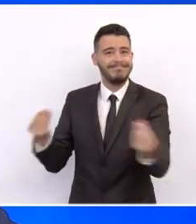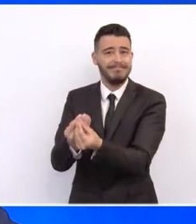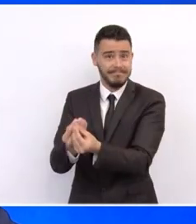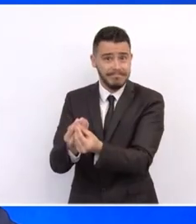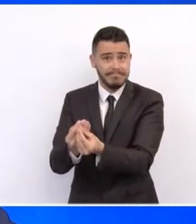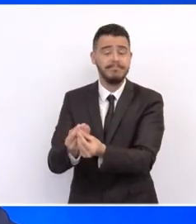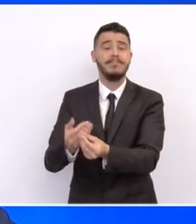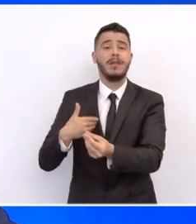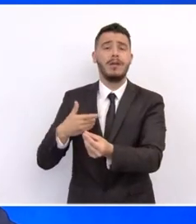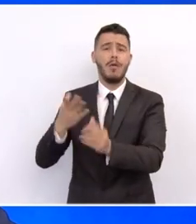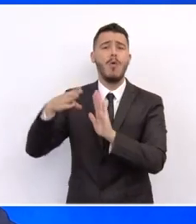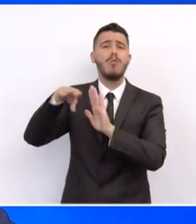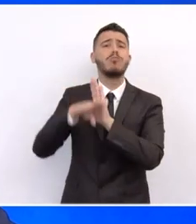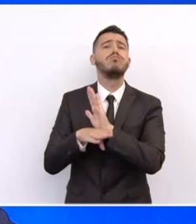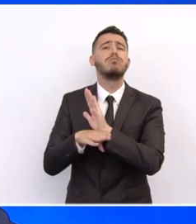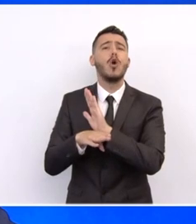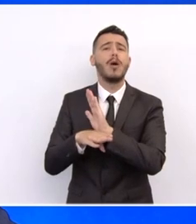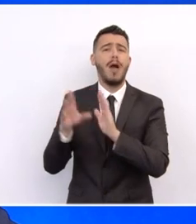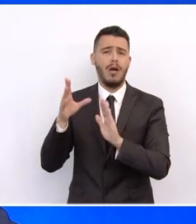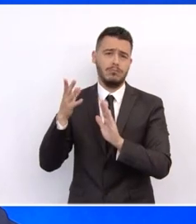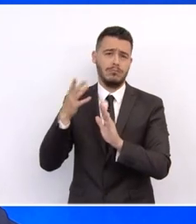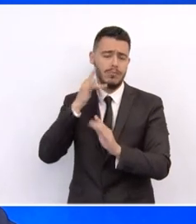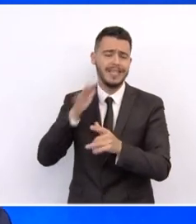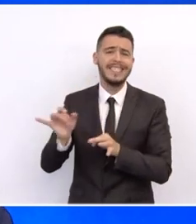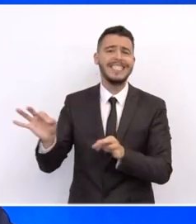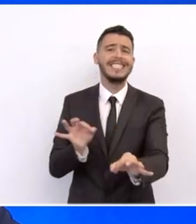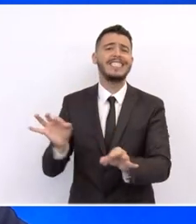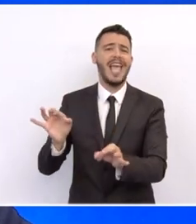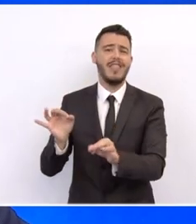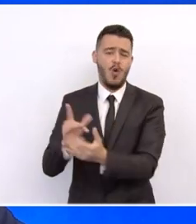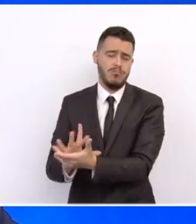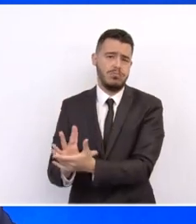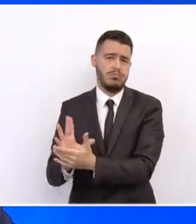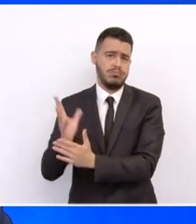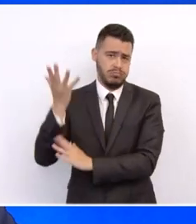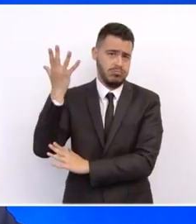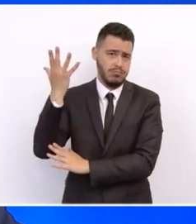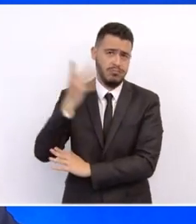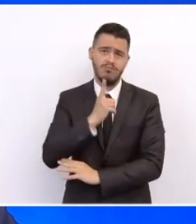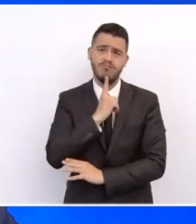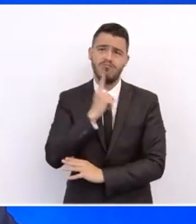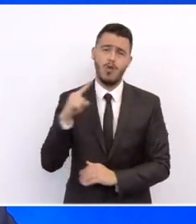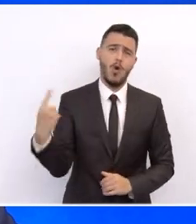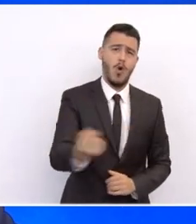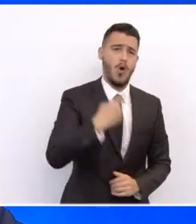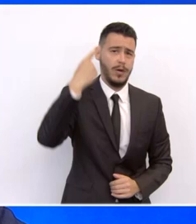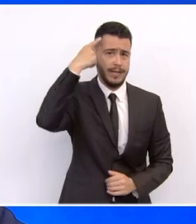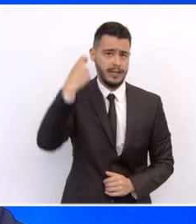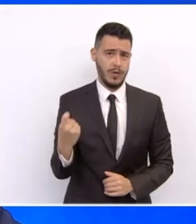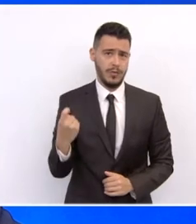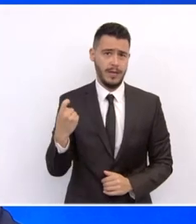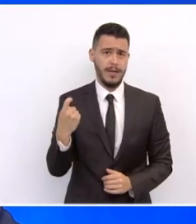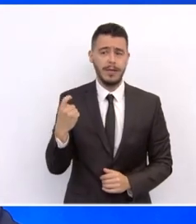σχεδίου για την ανάπτυξη της ελληνικής οικονομίας. Το σχέδιο, με άλλα λόγια, όπως είναι γνωστό, ως έκθεση της